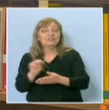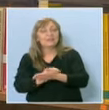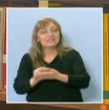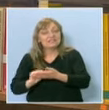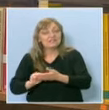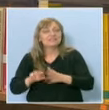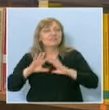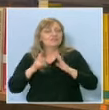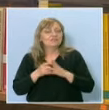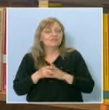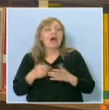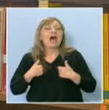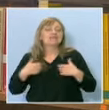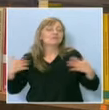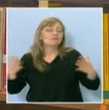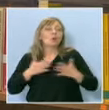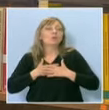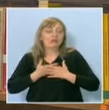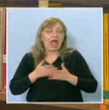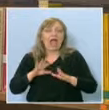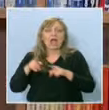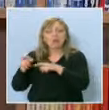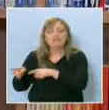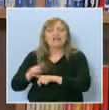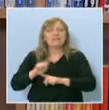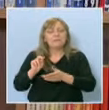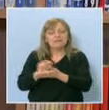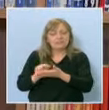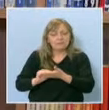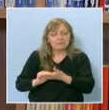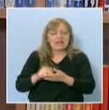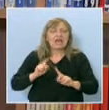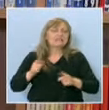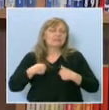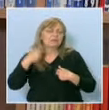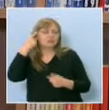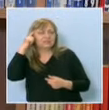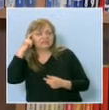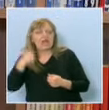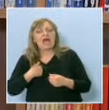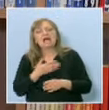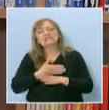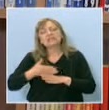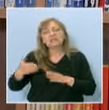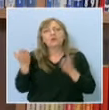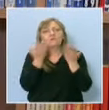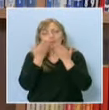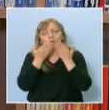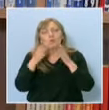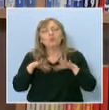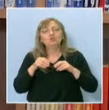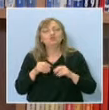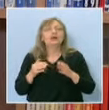благодарна, понеже ако тя не ме беше записала, аз изобщо нямаше и да ми хрумне. Аз редовно си учех. Не да